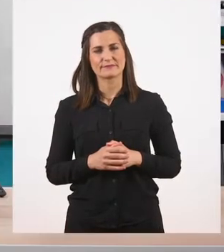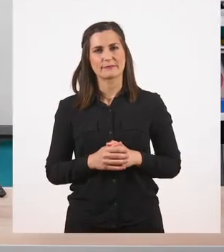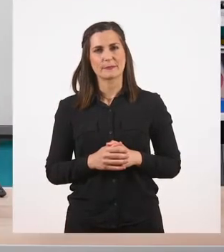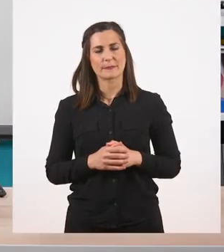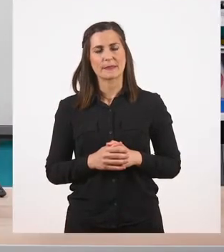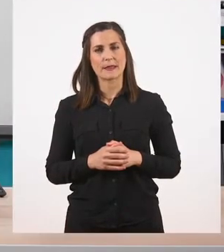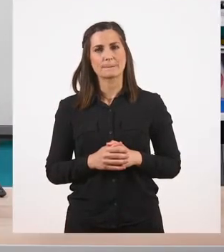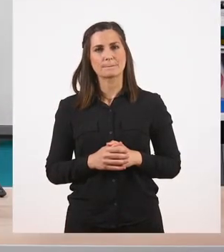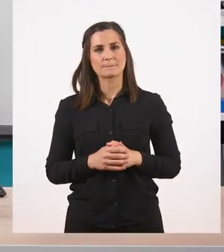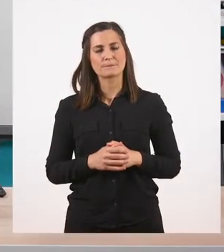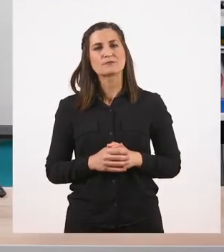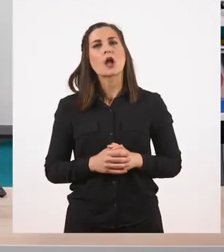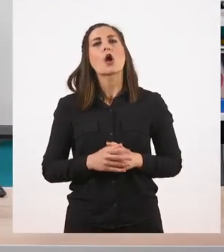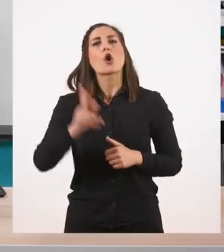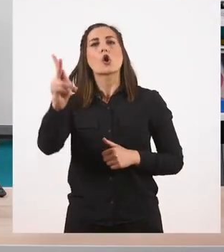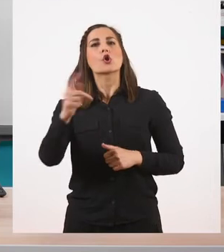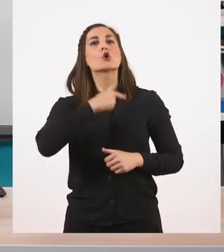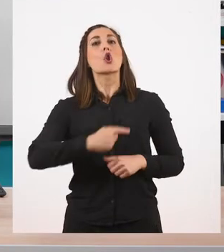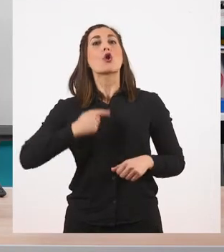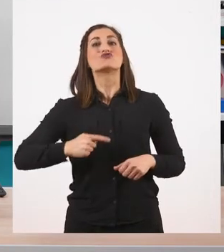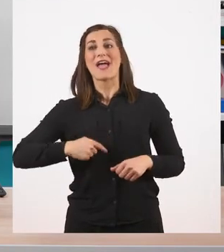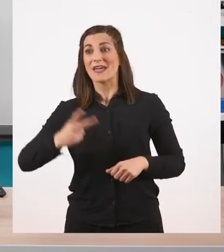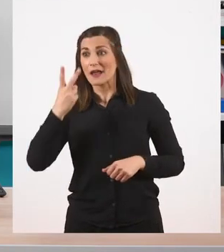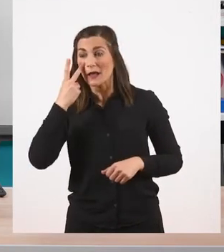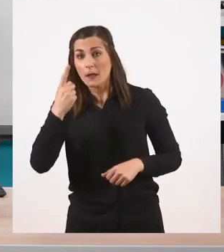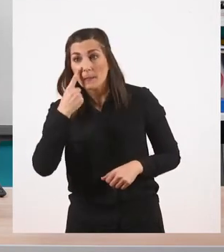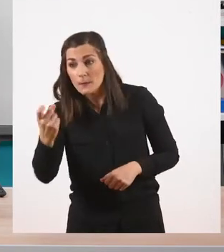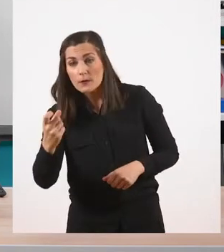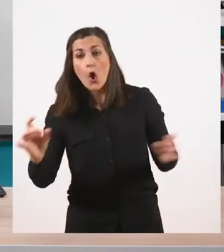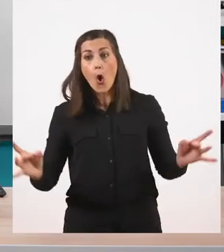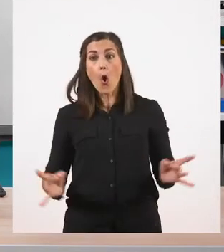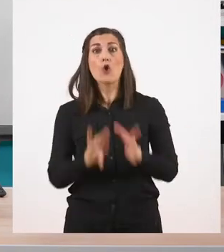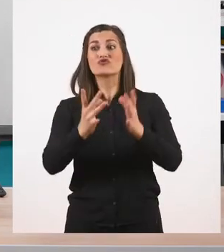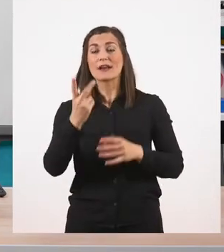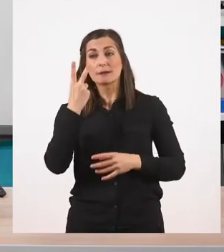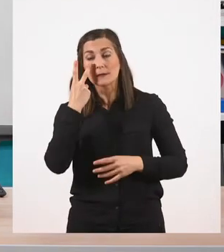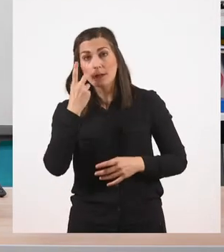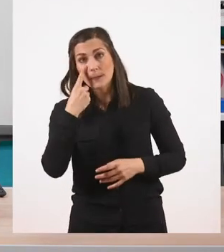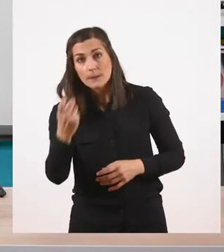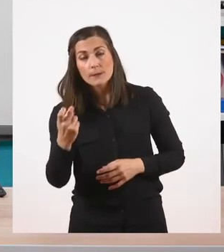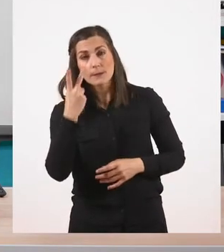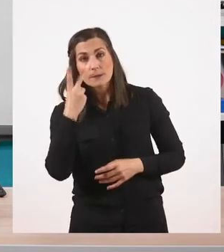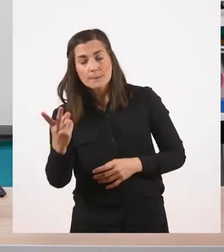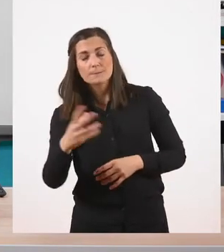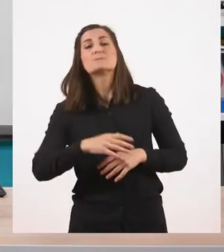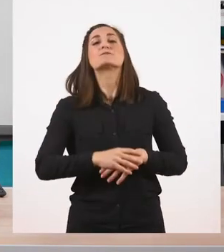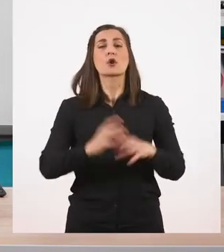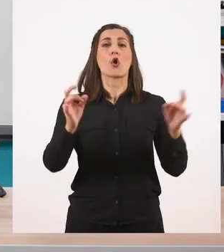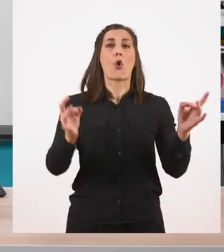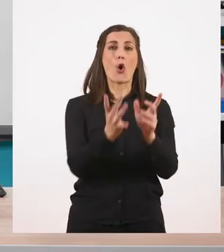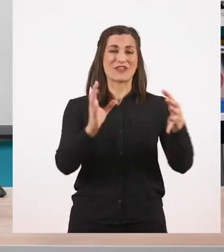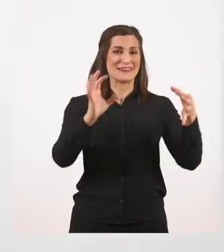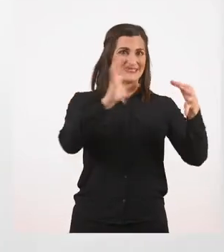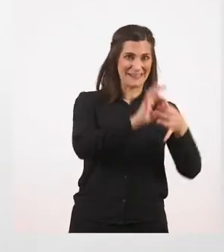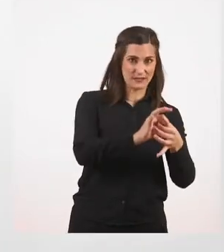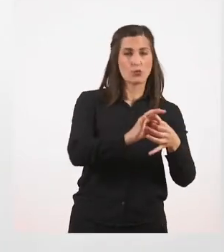Όταν είδα τον Κλωτέρ. Έχουμε το σύνδεσμο όταν και το ρήμα είδα. Άρα είναι μία χρονική